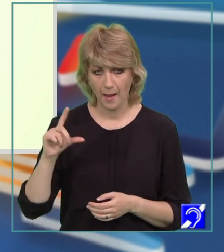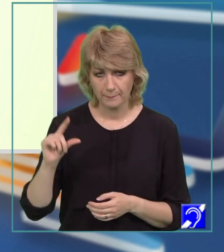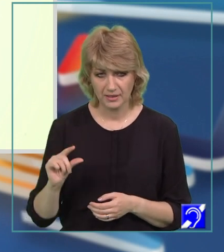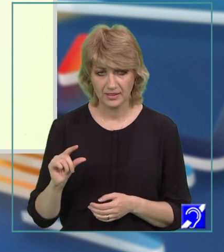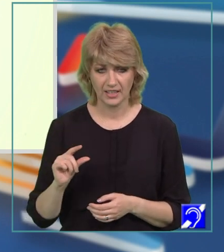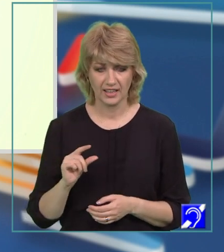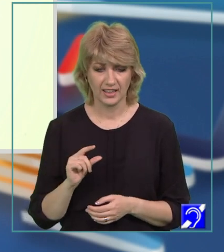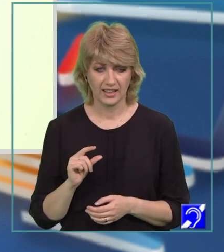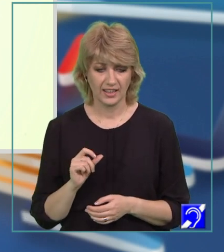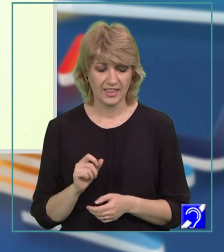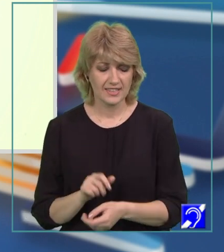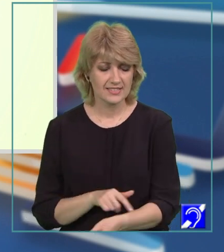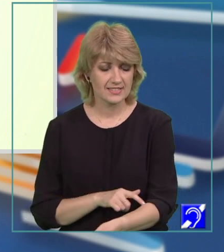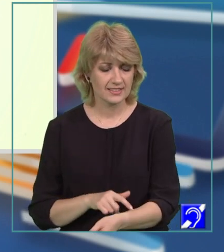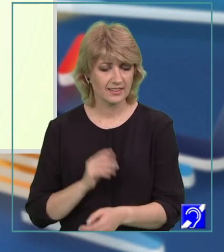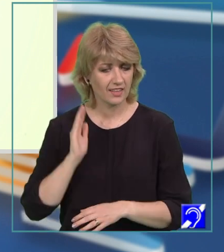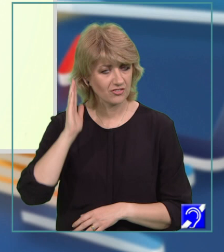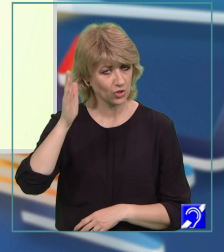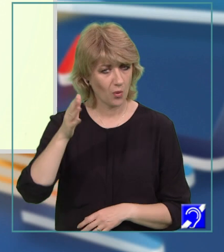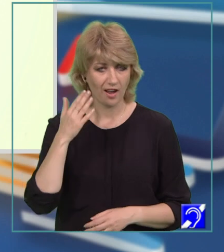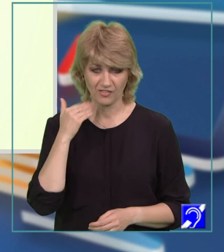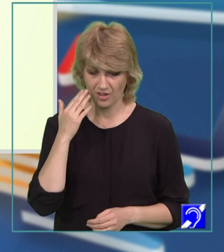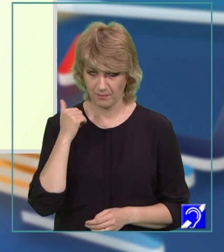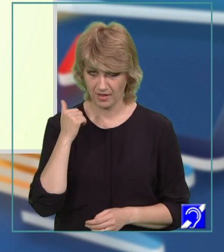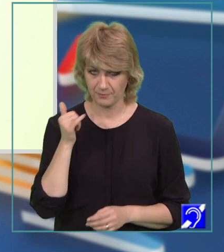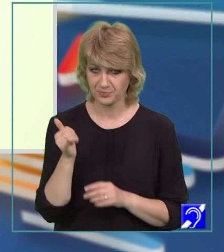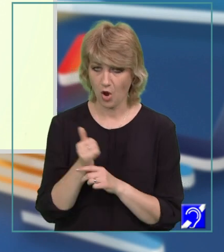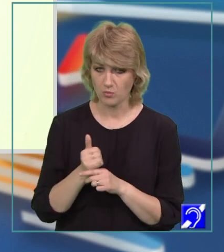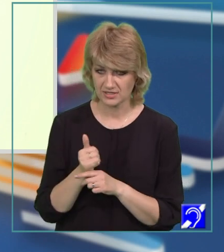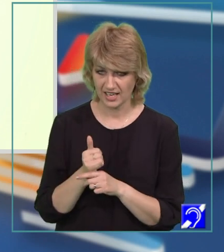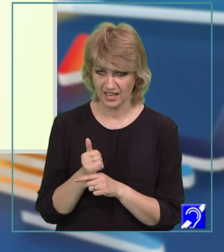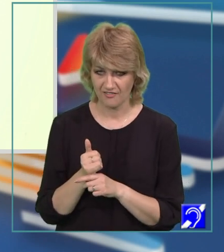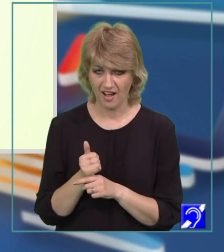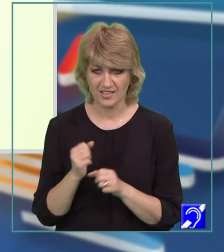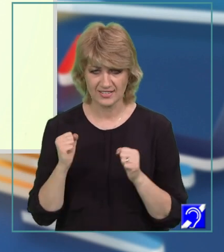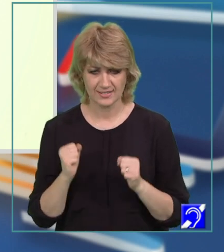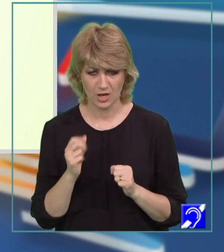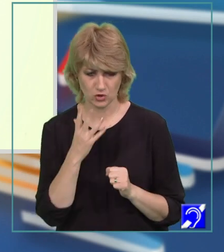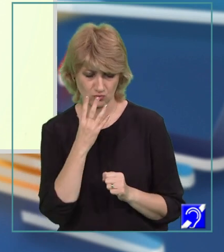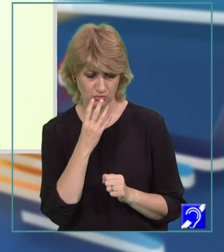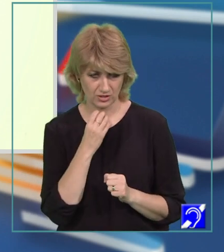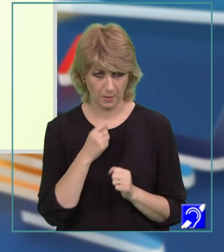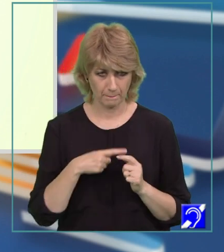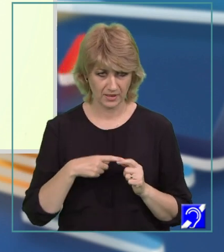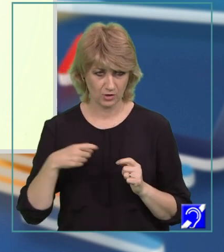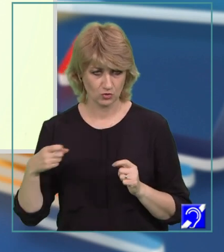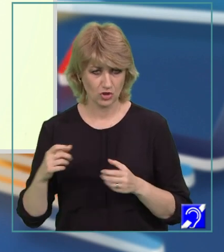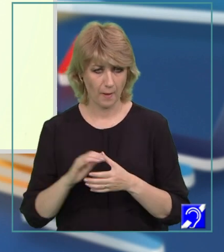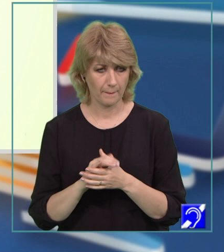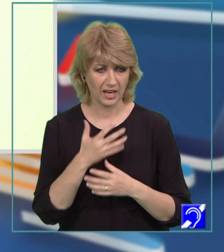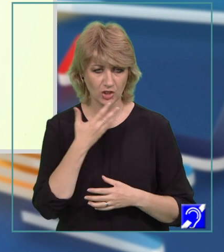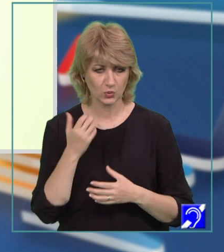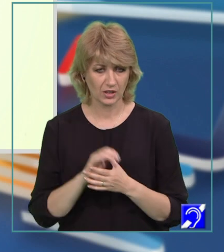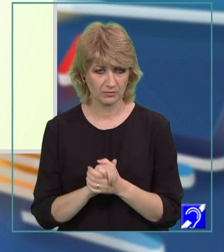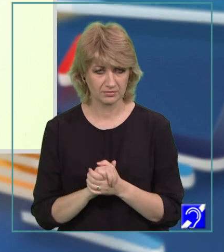instincte de viitoare femeie. Observa ținea supărări, prelungea căldura împăcărilor,